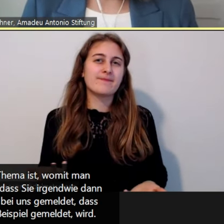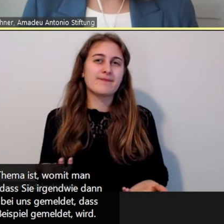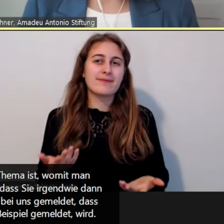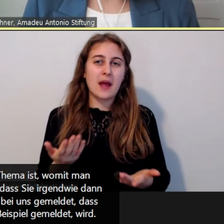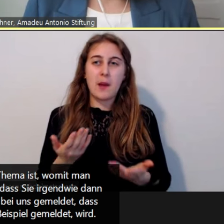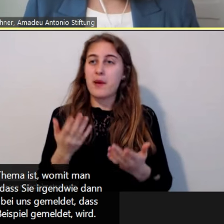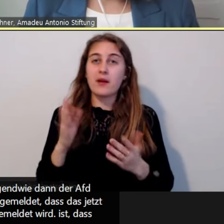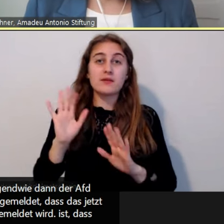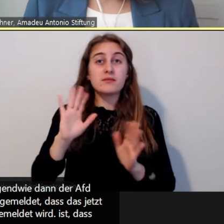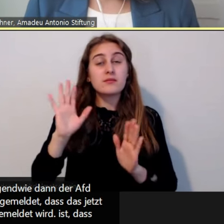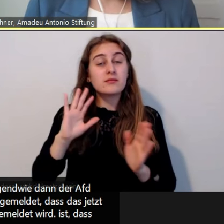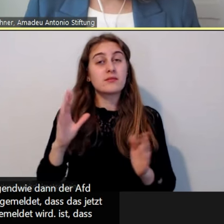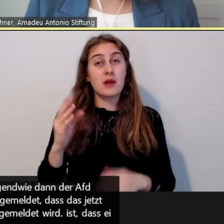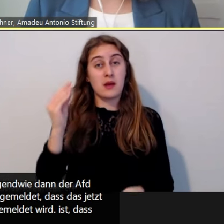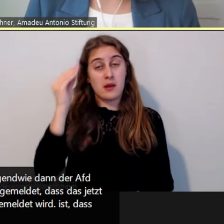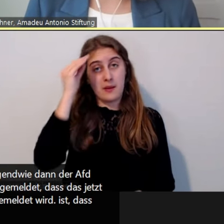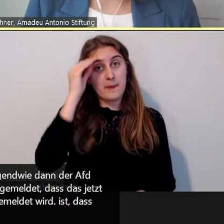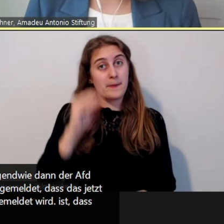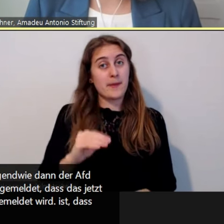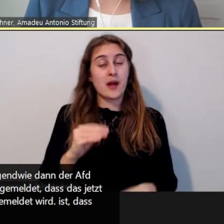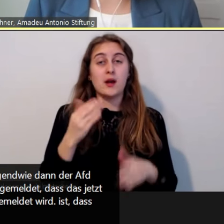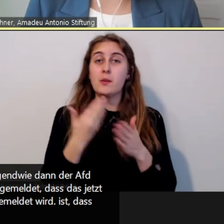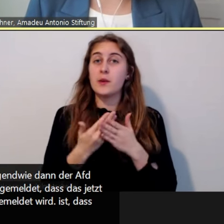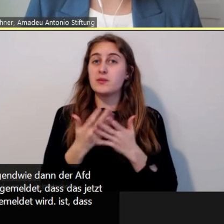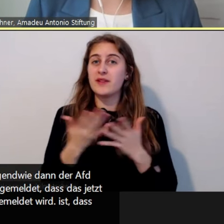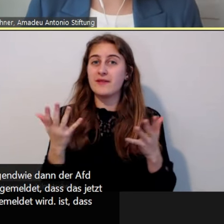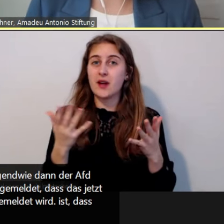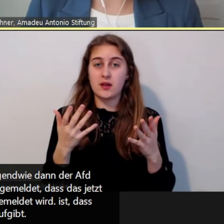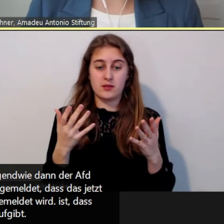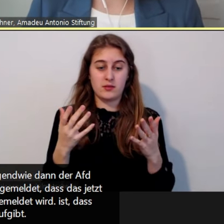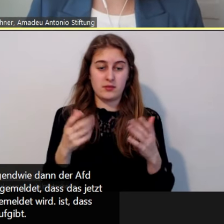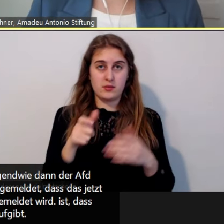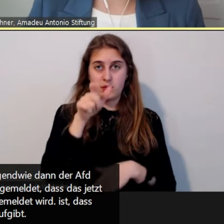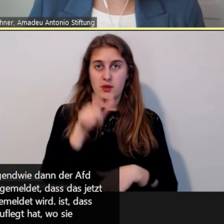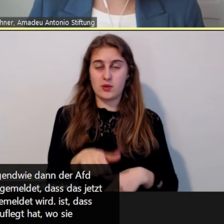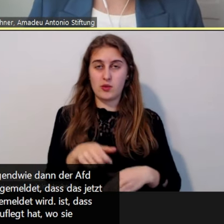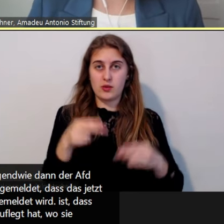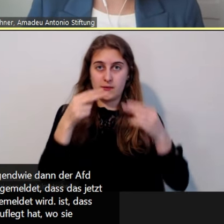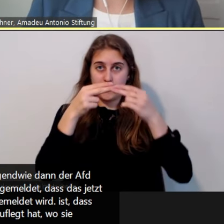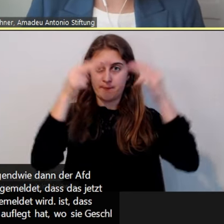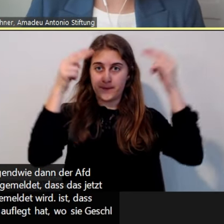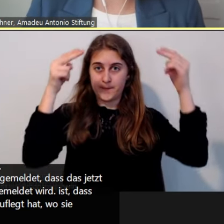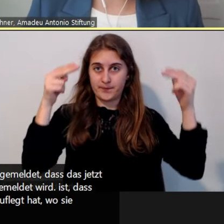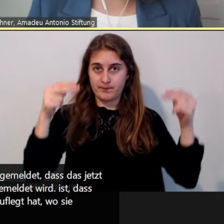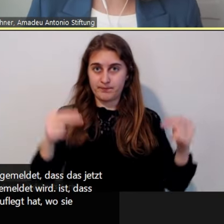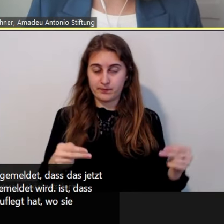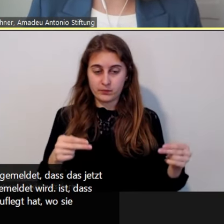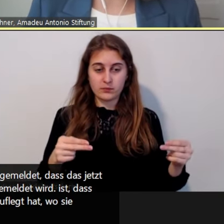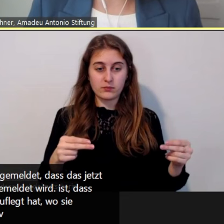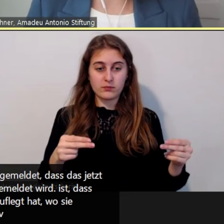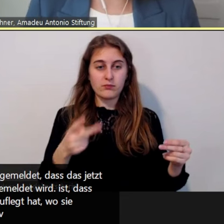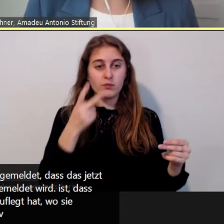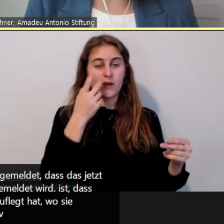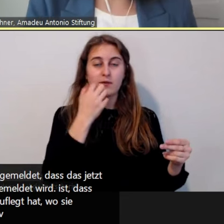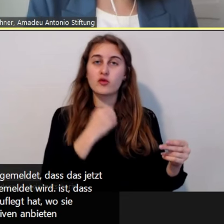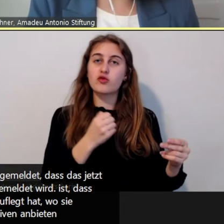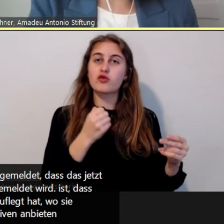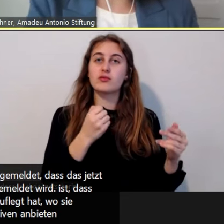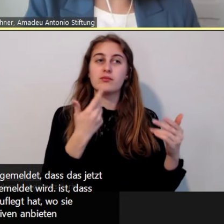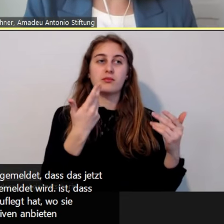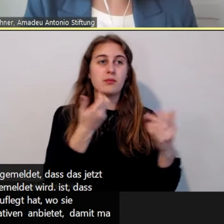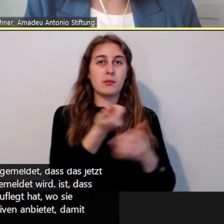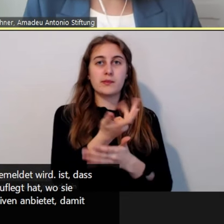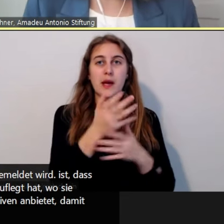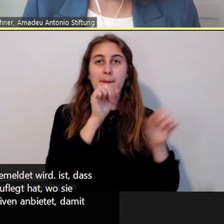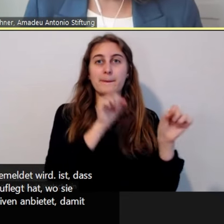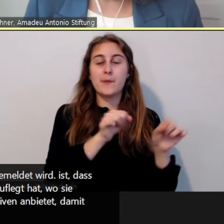wird, ist, dass eine Person, die beispielsweise eine Webseite aufgelegt hat, wo sie geschlechtergerechte Sprache einfach Alternativen anbietet, damit man nicht